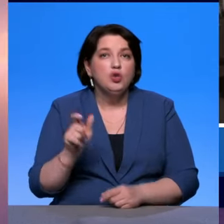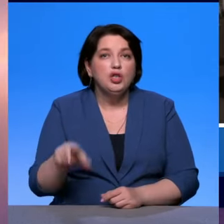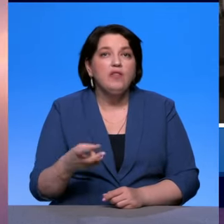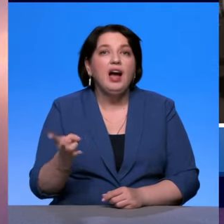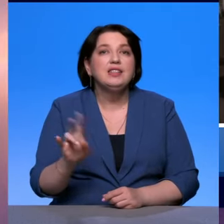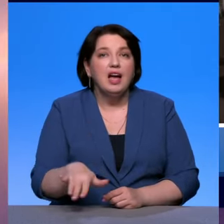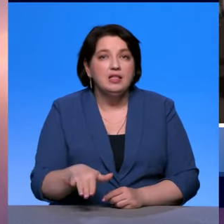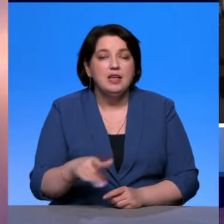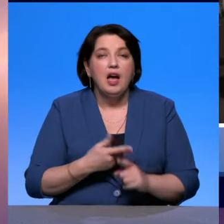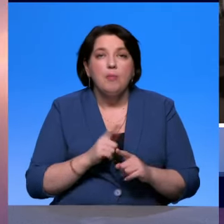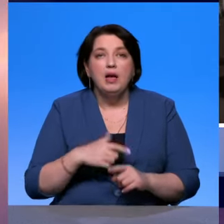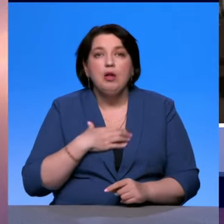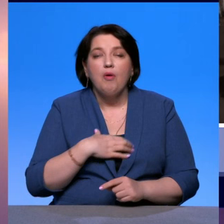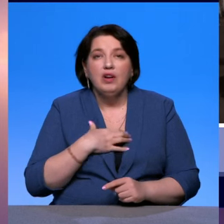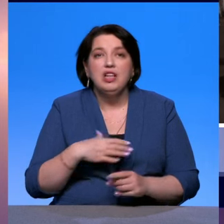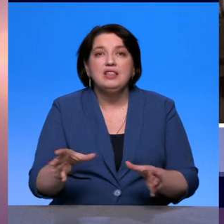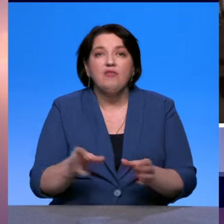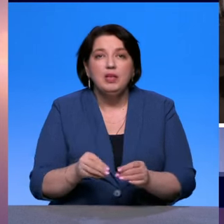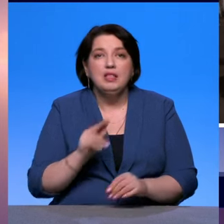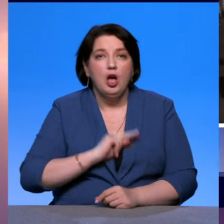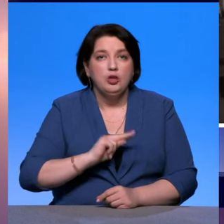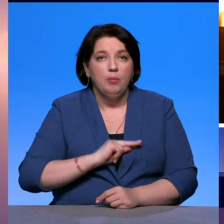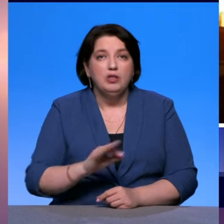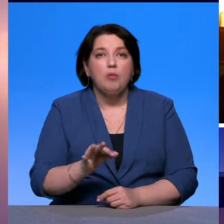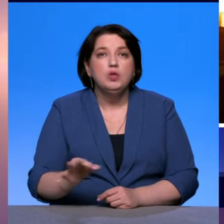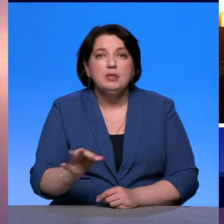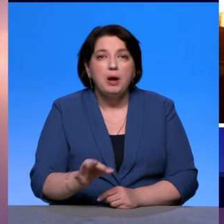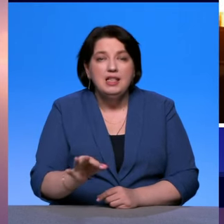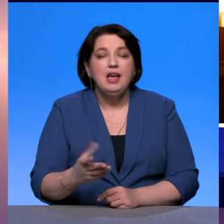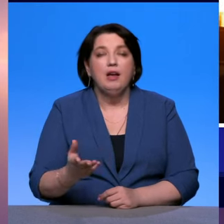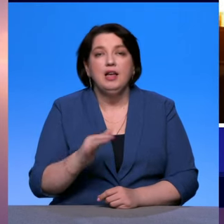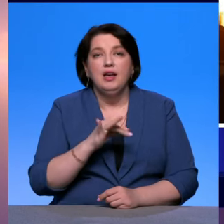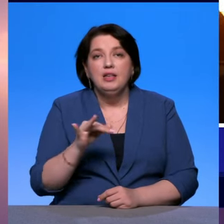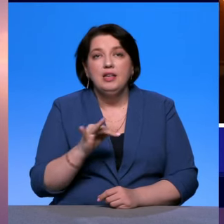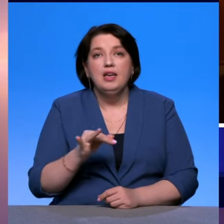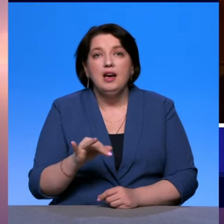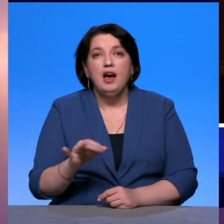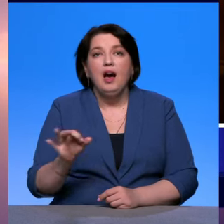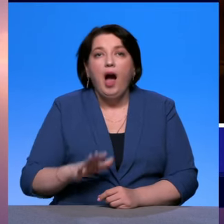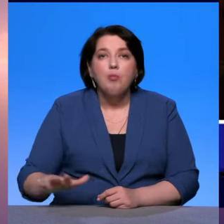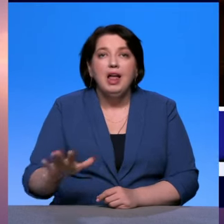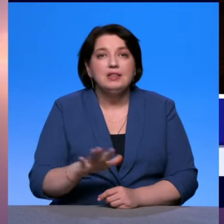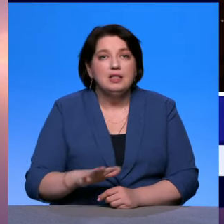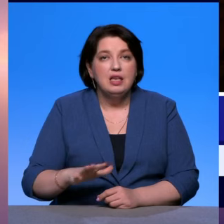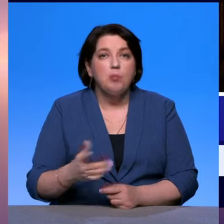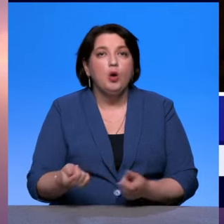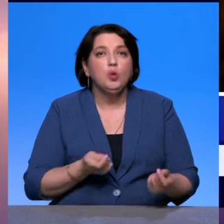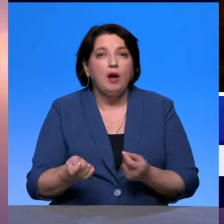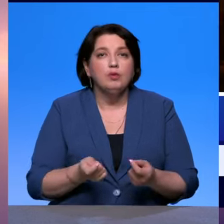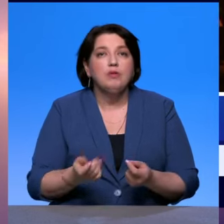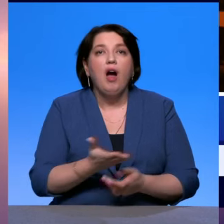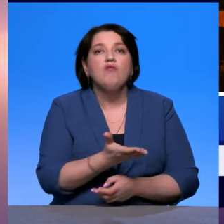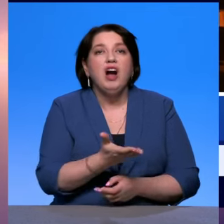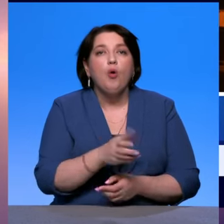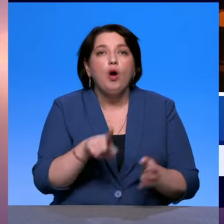совместная работа с муниципалитетом и с областными властями. А он куда едет, в какой город? В